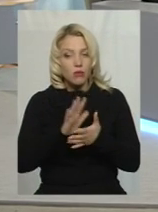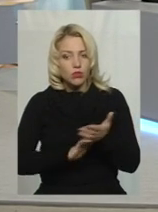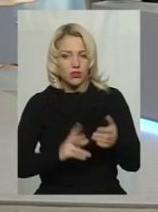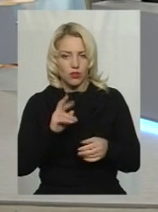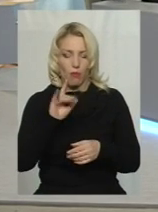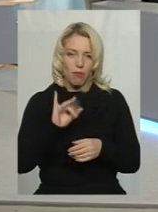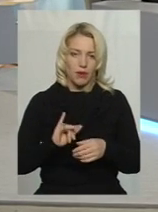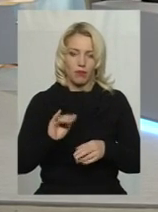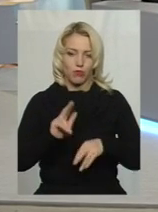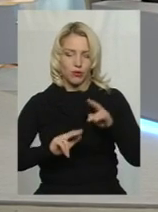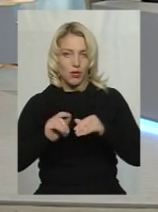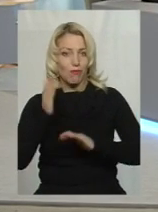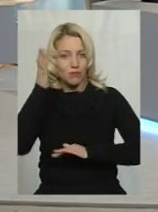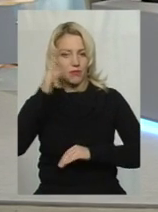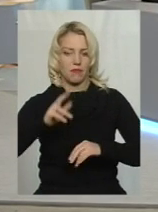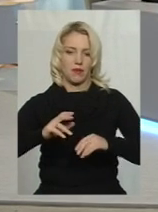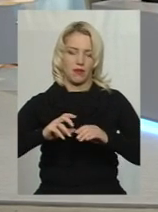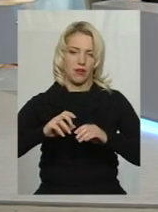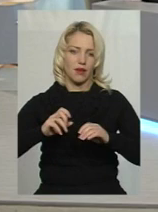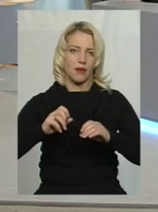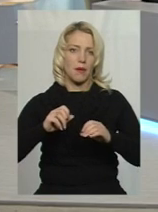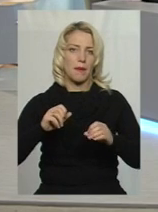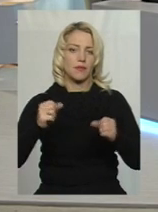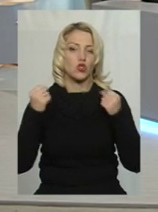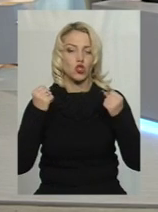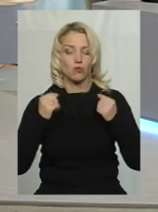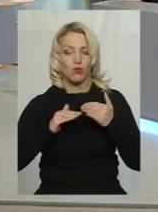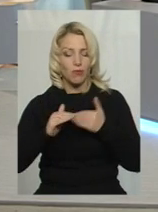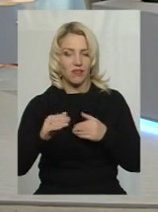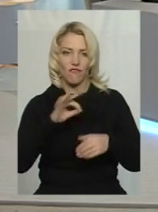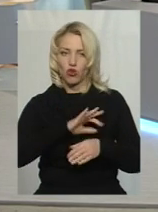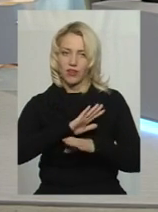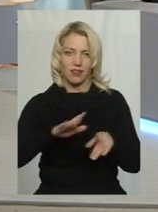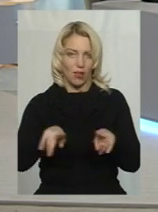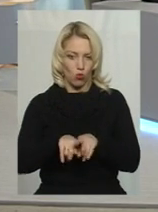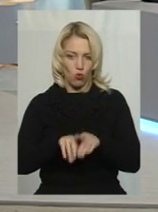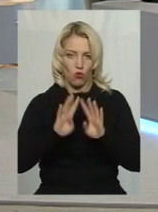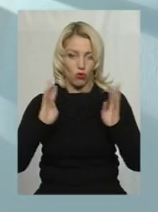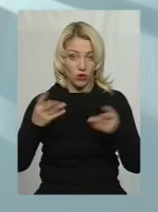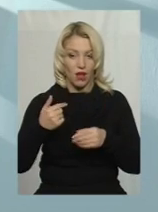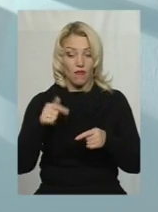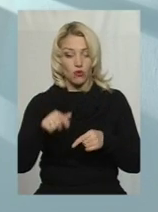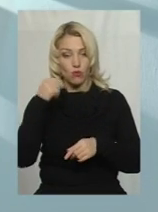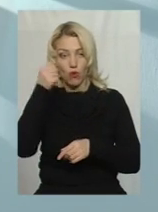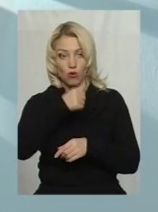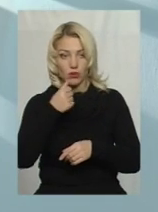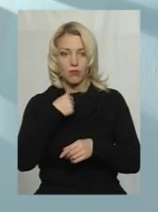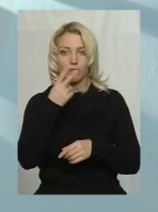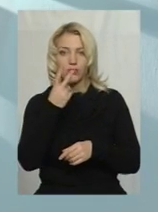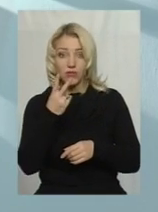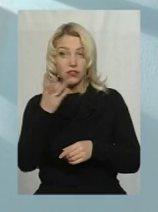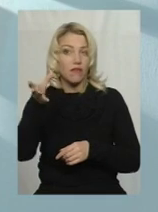прибудівництві подальших спортмайданчиків використовували не таку огорожу? В цьому році ми врахували, ми подивилися, як вона в експлуатації,